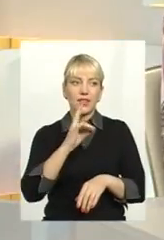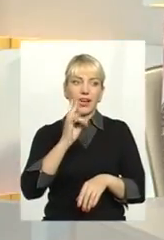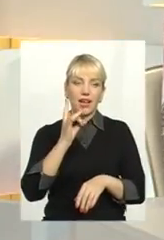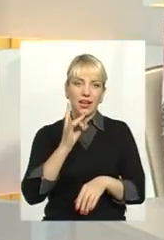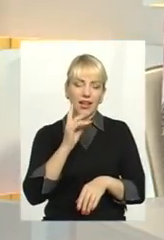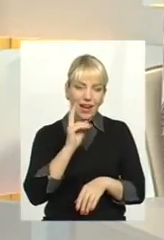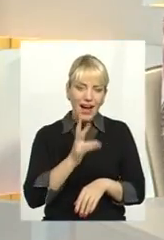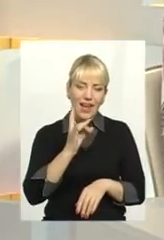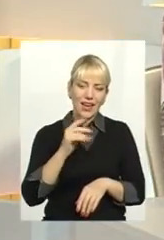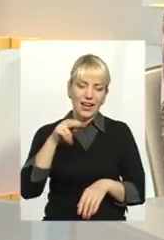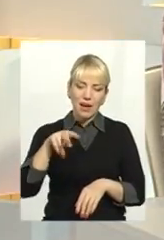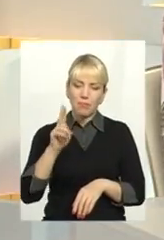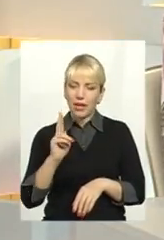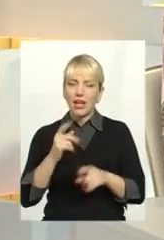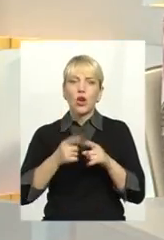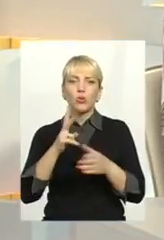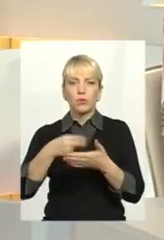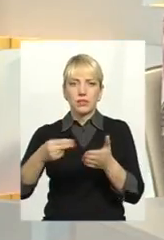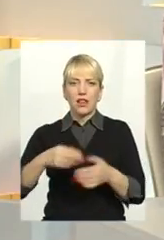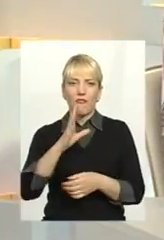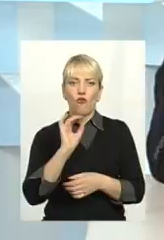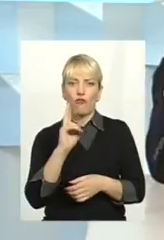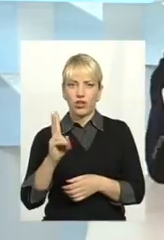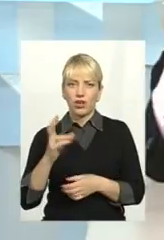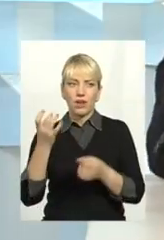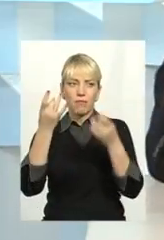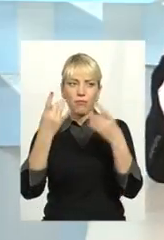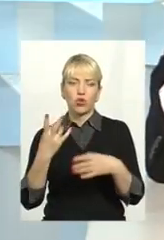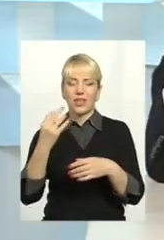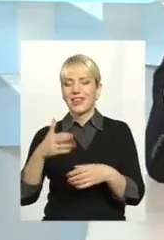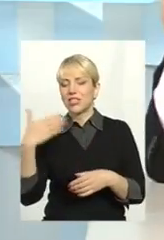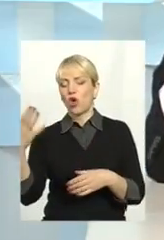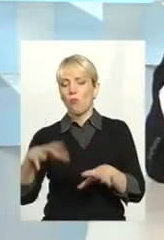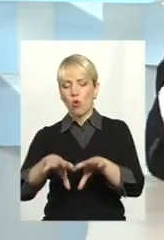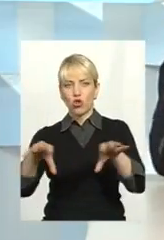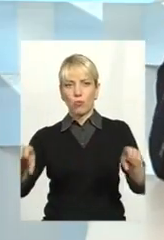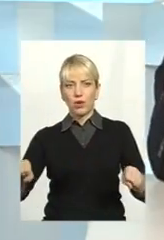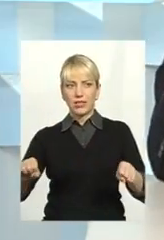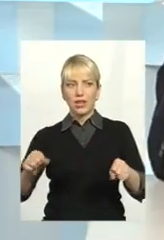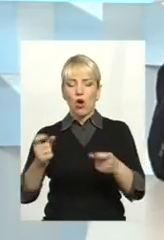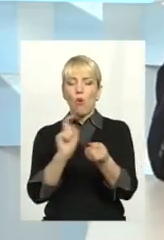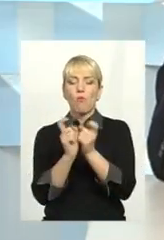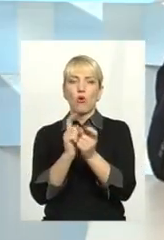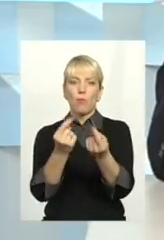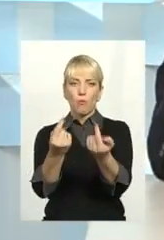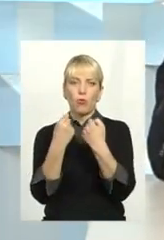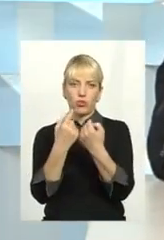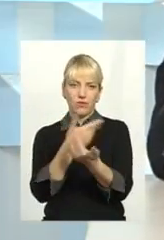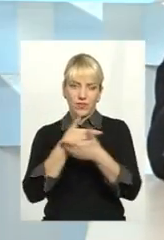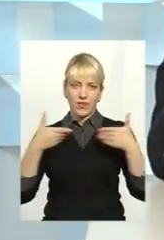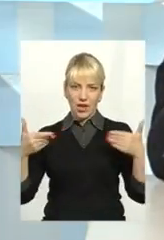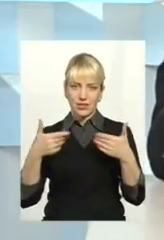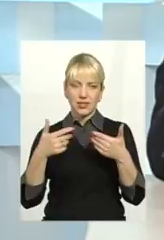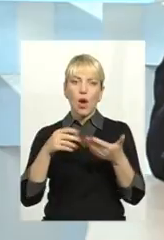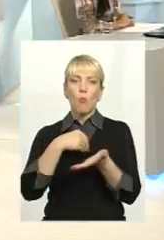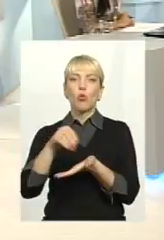яку підписав Дмитрий Вовк, який просто на стороні монополістів і олигархів бореться проти нас, потребителів. Що